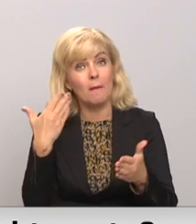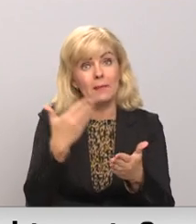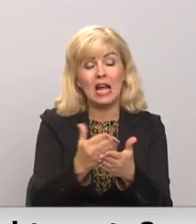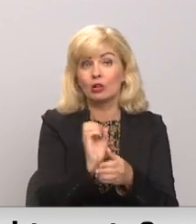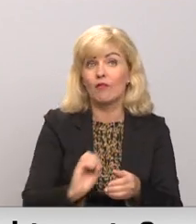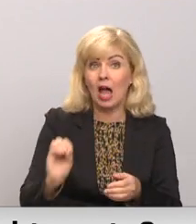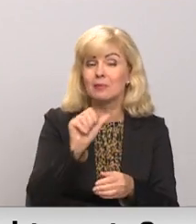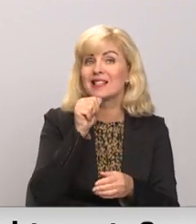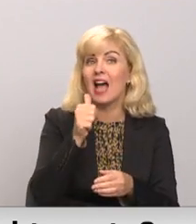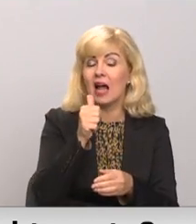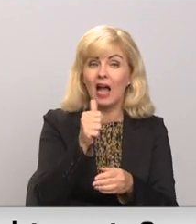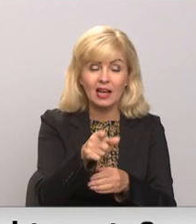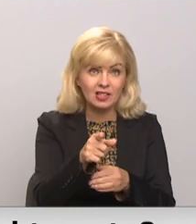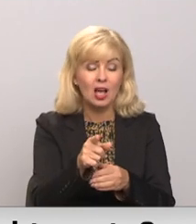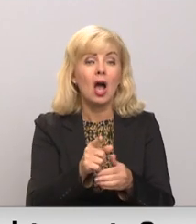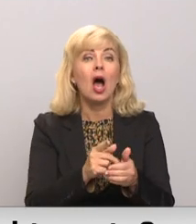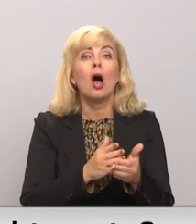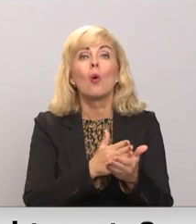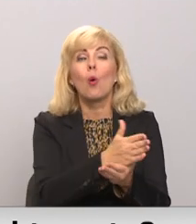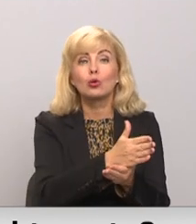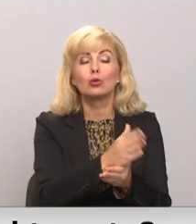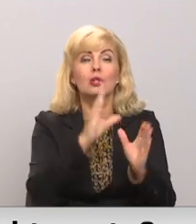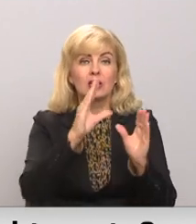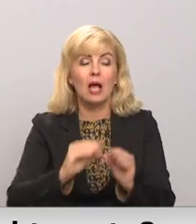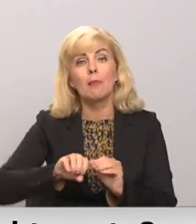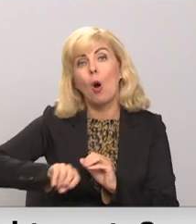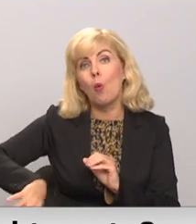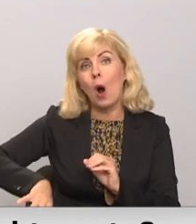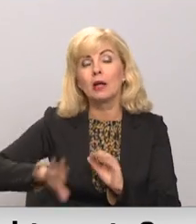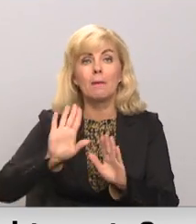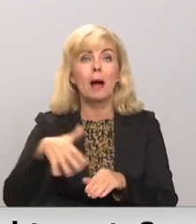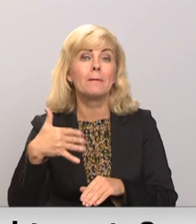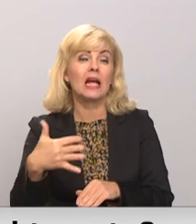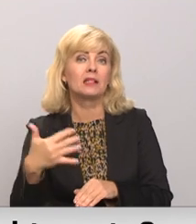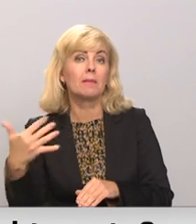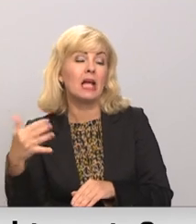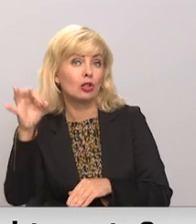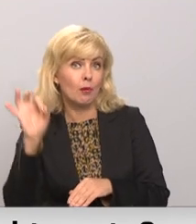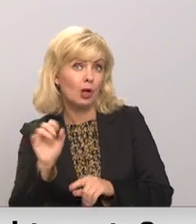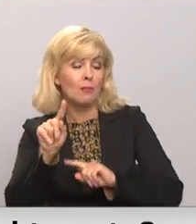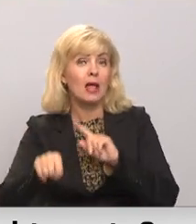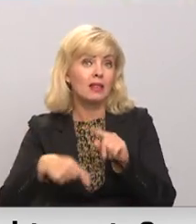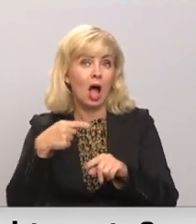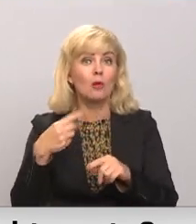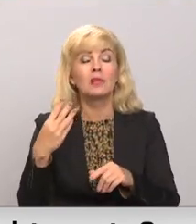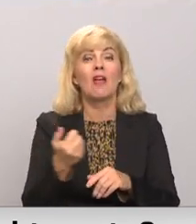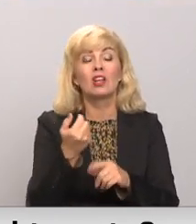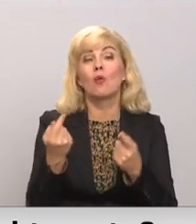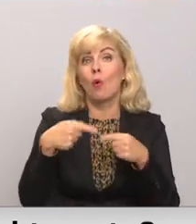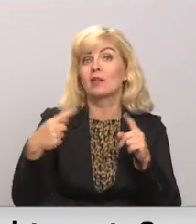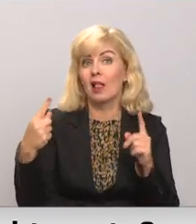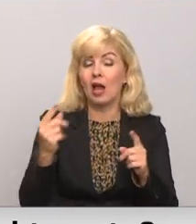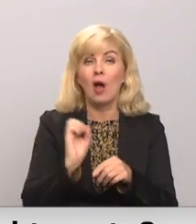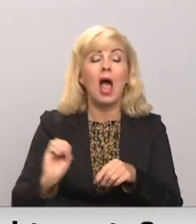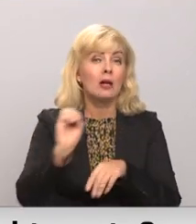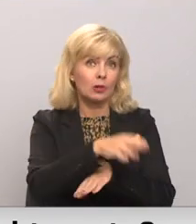Eiropas zaļais kurss, aicina samazināt ogletļa dioksīda emisijas par 55% nākamo deviņu gadu laikā. Eiropas